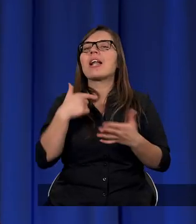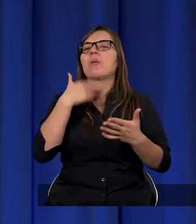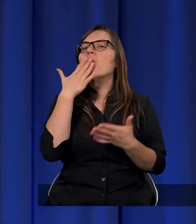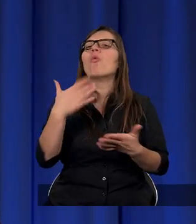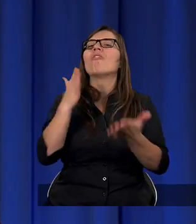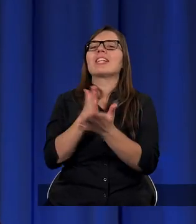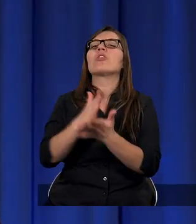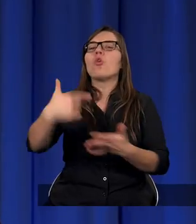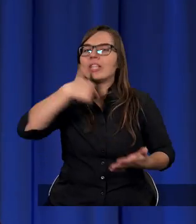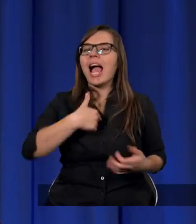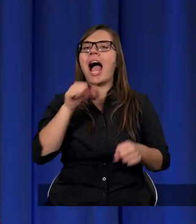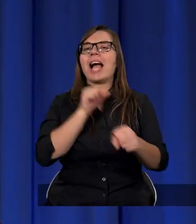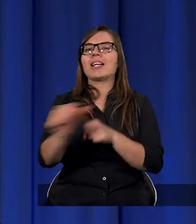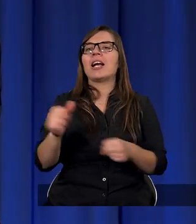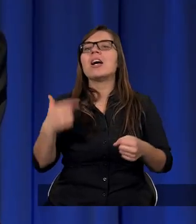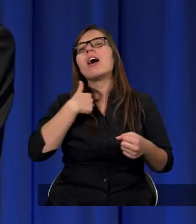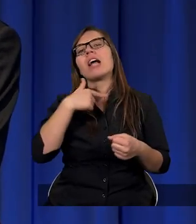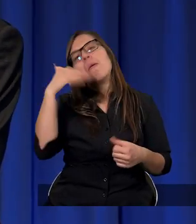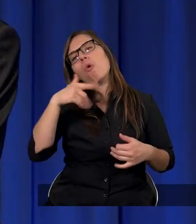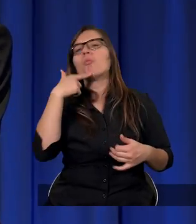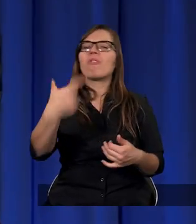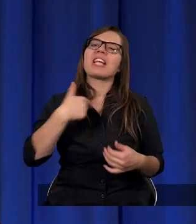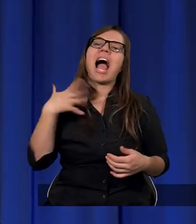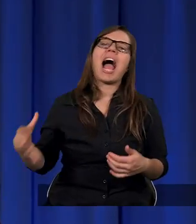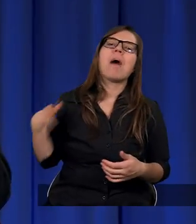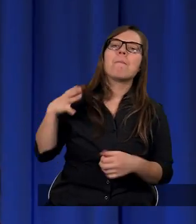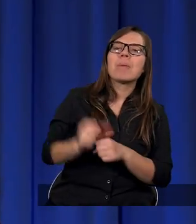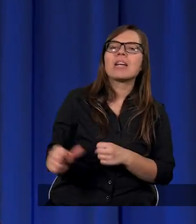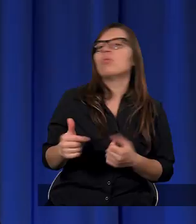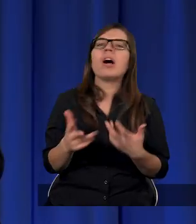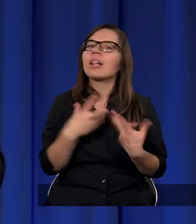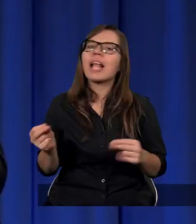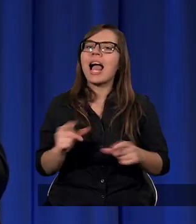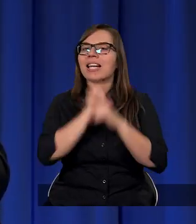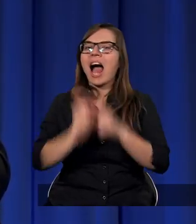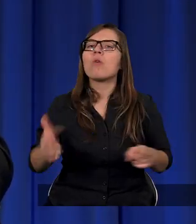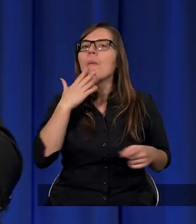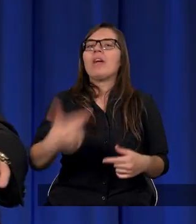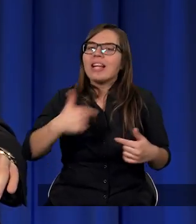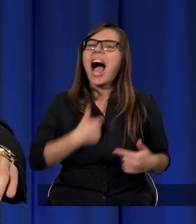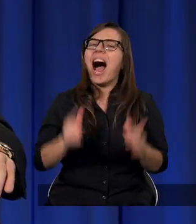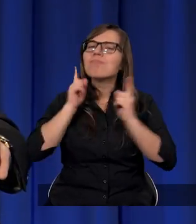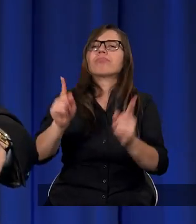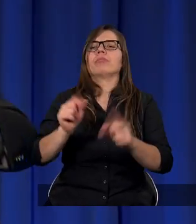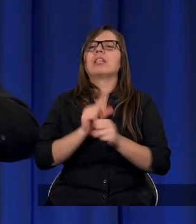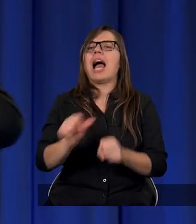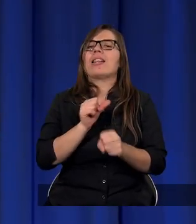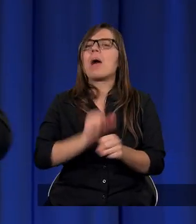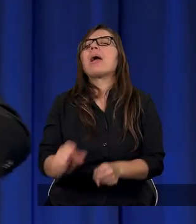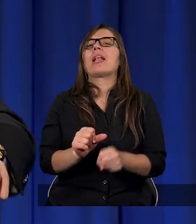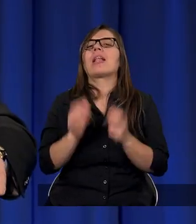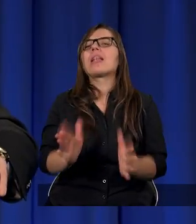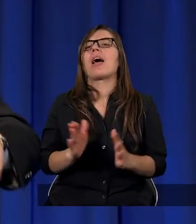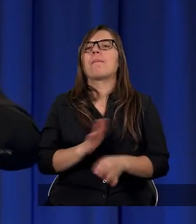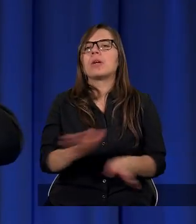tylko ja jestem. Mógł powiedzieć ja byłem, a jednak mówi ja jestem w tym sensie absolutnym. I nie ma wątpliwości co do tego,